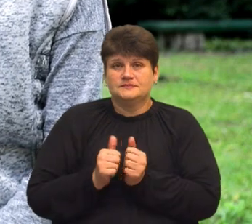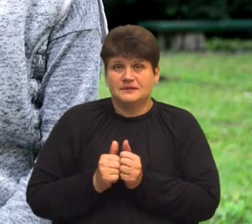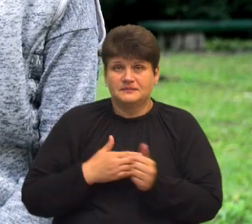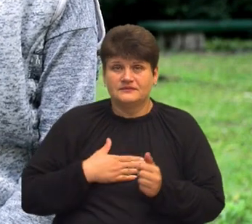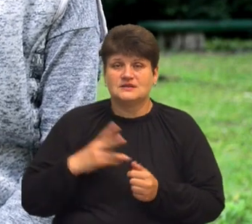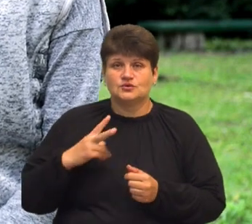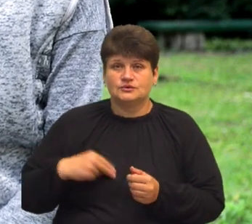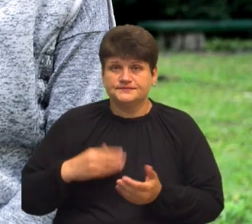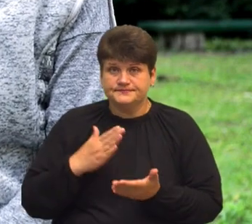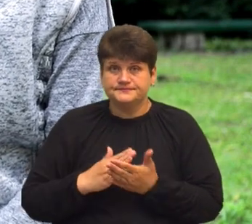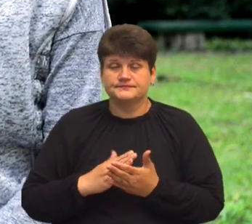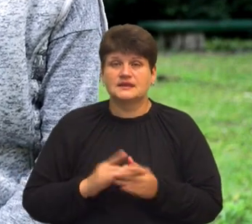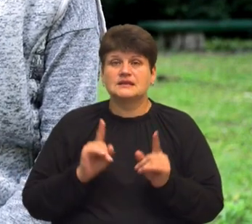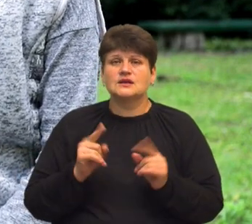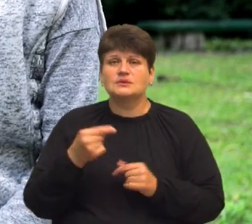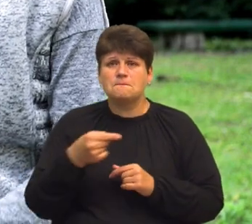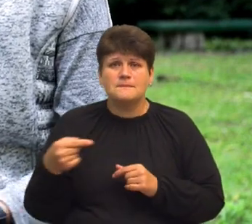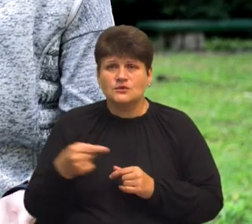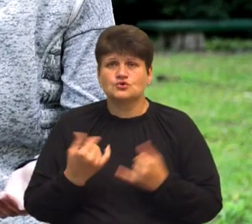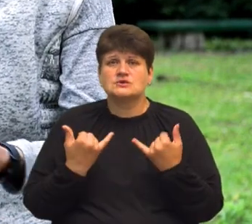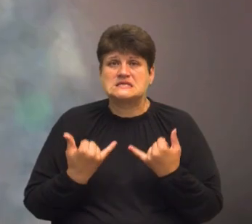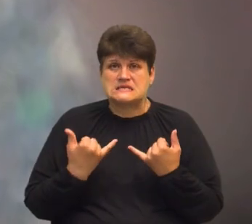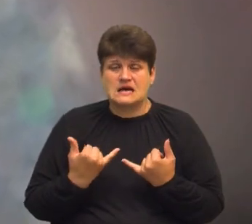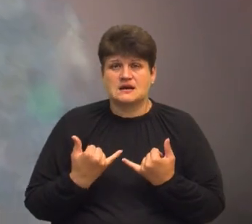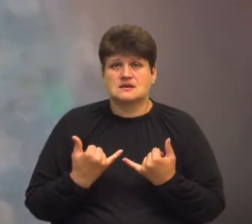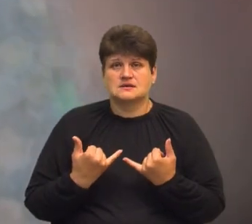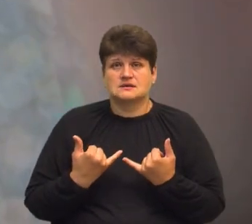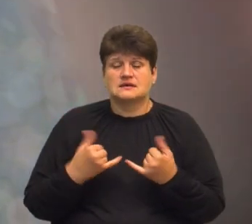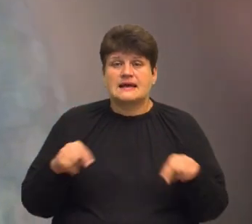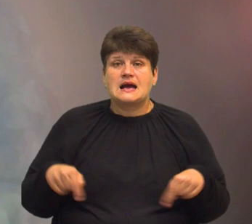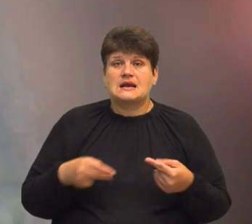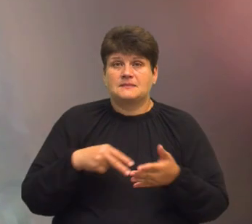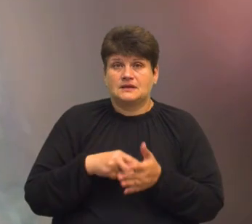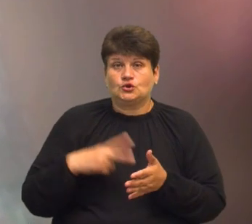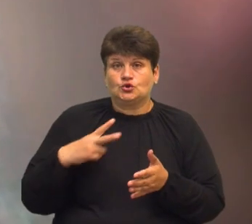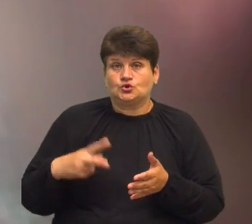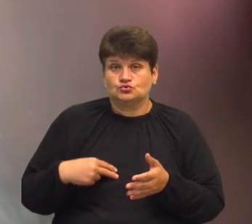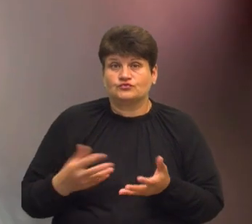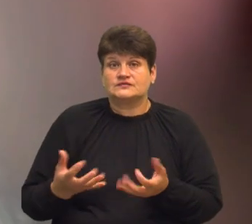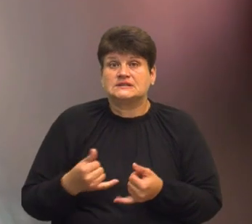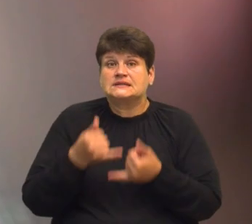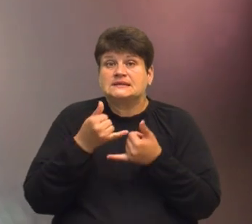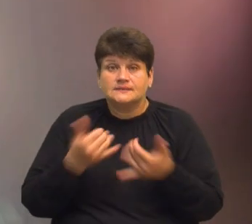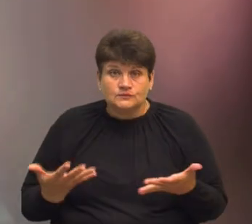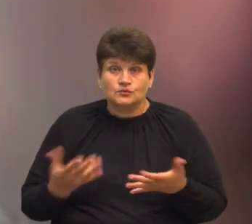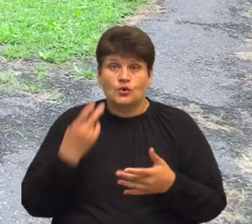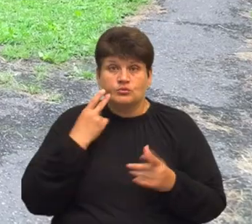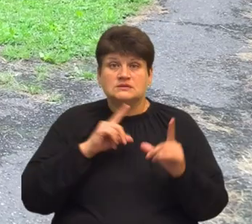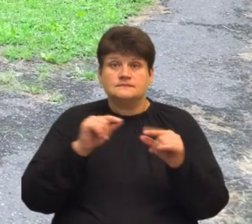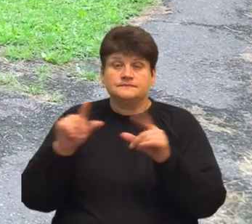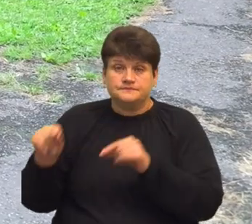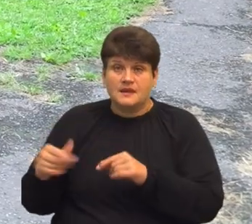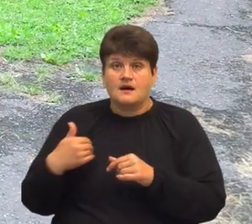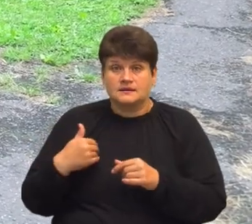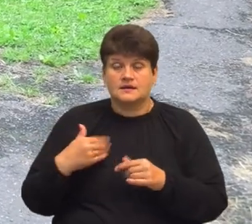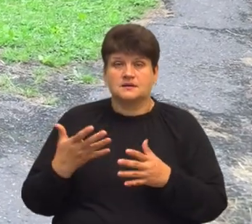донечка. Тільки один мінус, що ми зараз на реабілітації донечку з собою взяти не можемо, бо постійно в роз'їздах. А так ми з